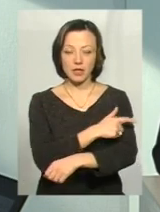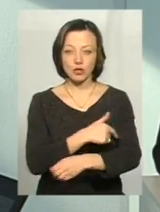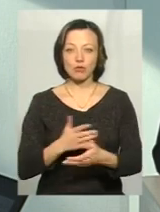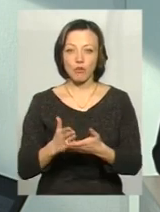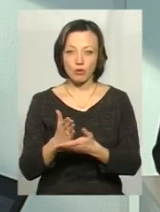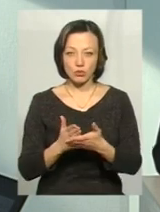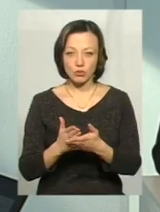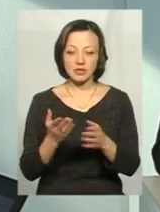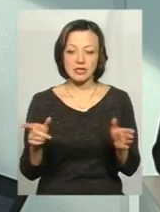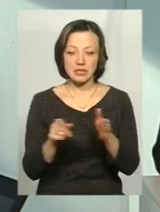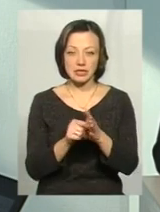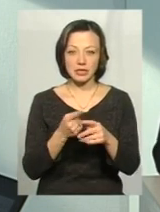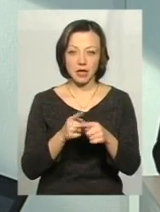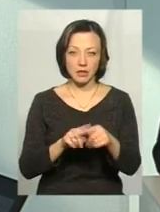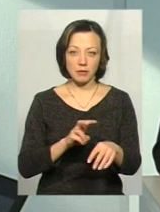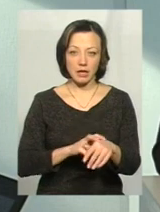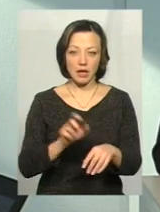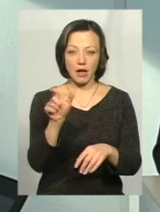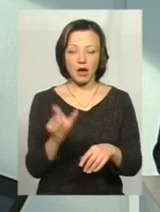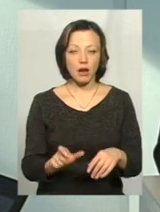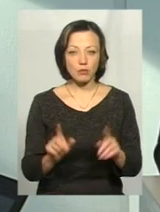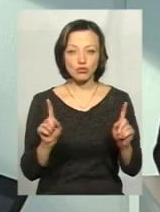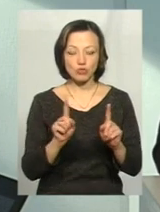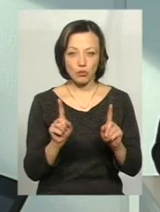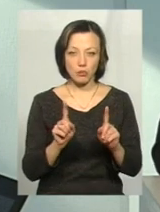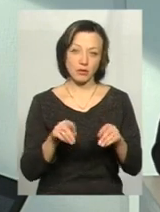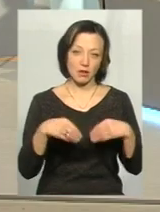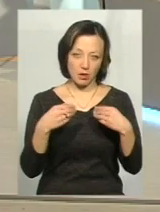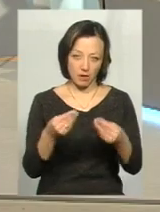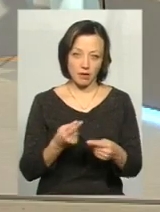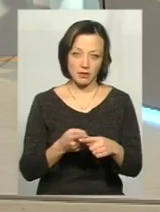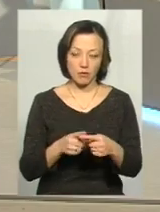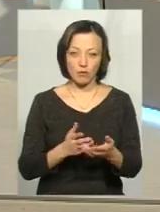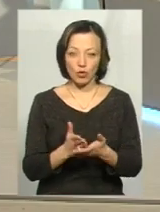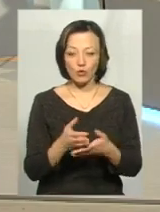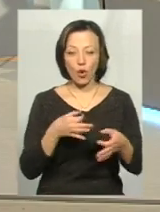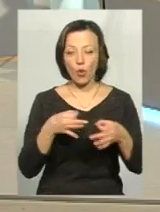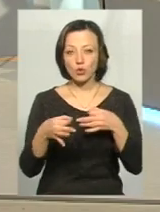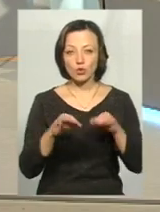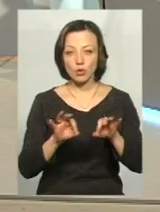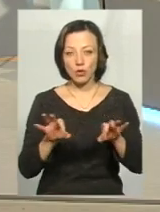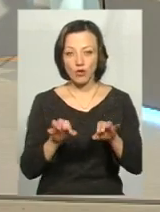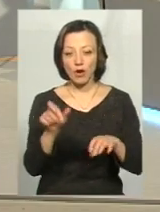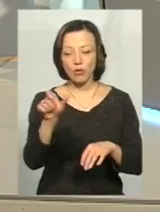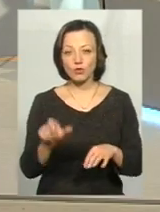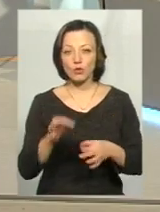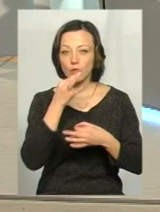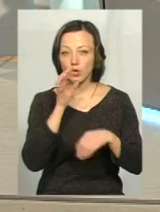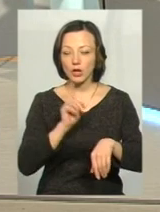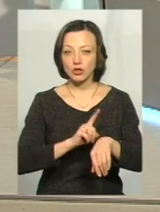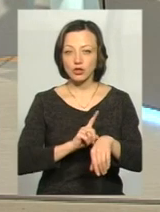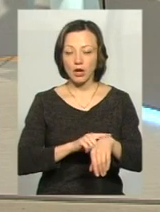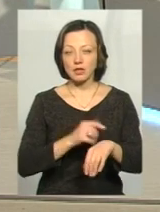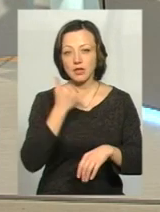послуг саме з даним лікарем, щоб цей лікар надавав ці послуги, консультував, особа в будь-який час могла б